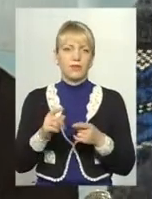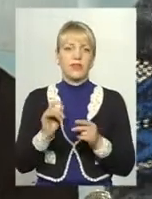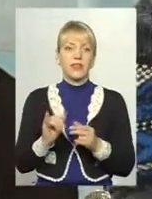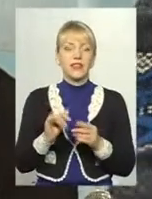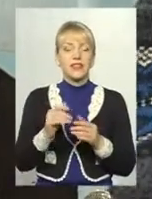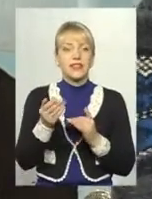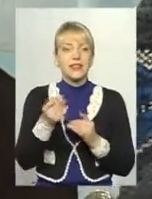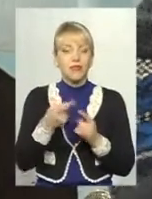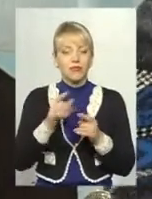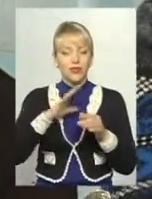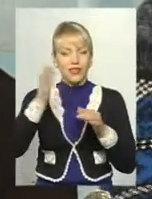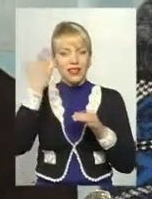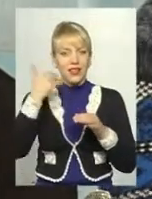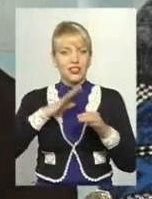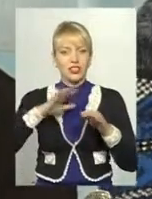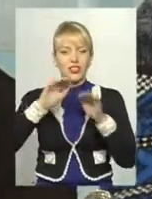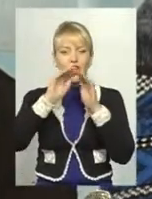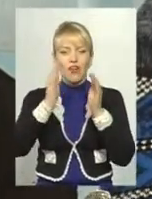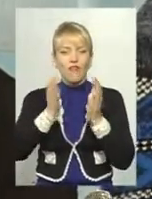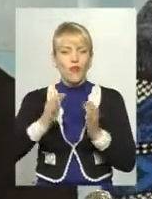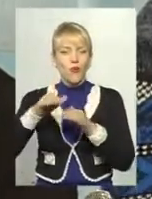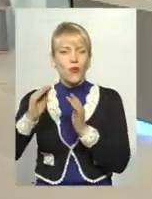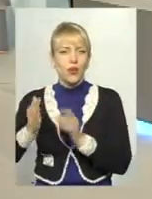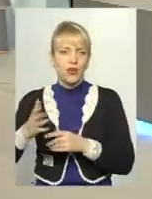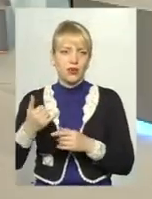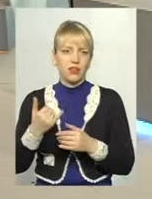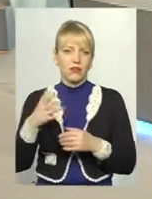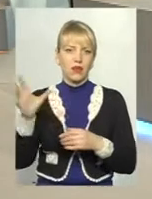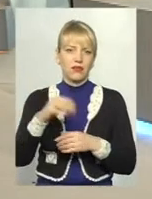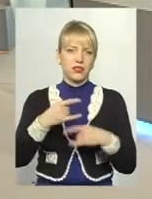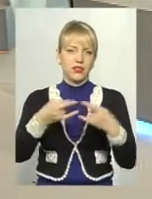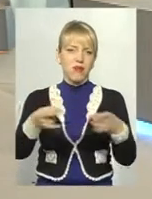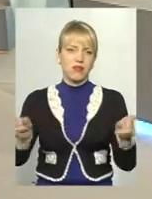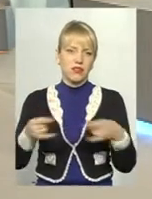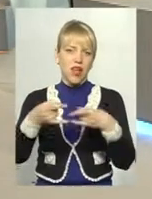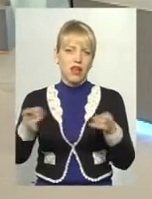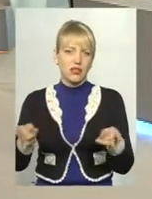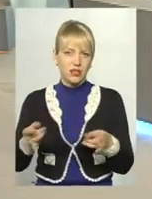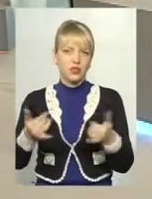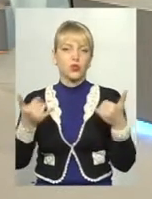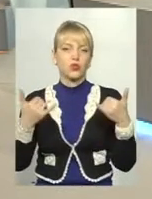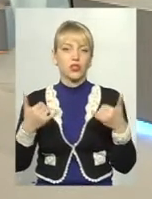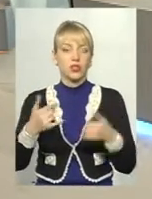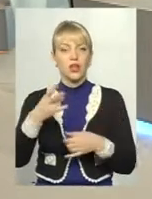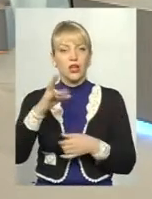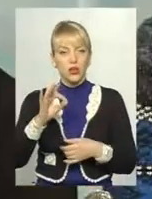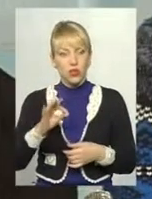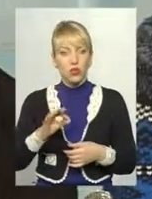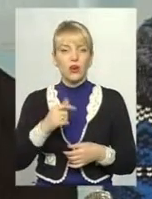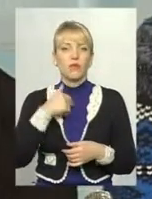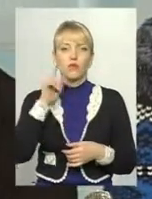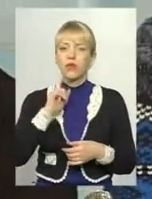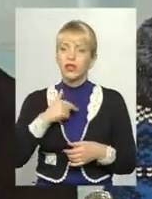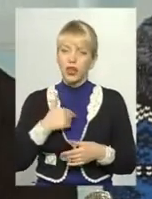Замість колишніх флюгерів, таких веж маленьких, це тепер мансарди сучасні. Але разом з тим, я поки живий, все